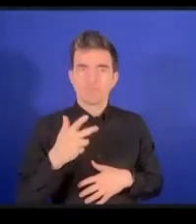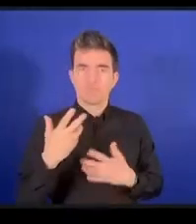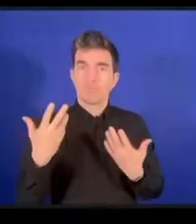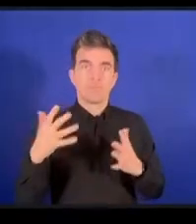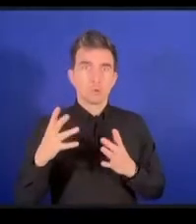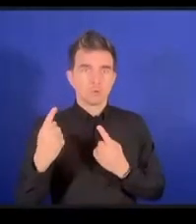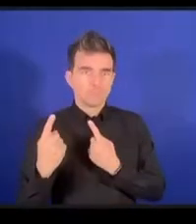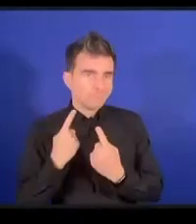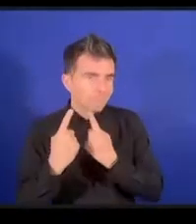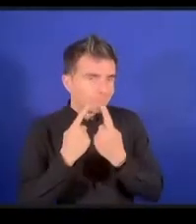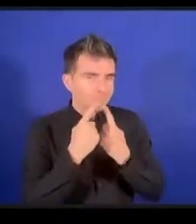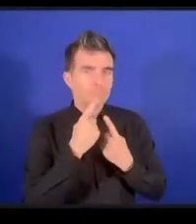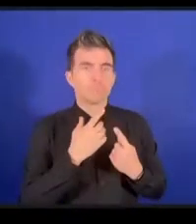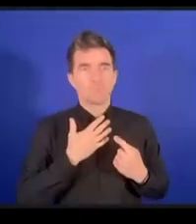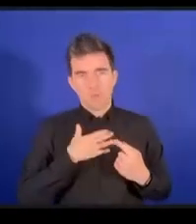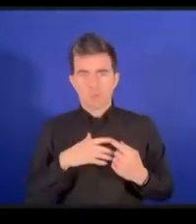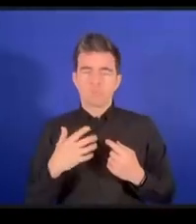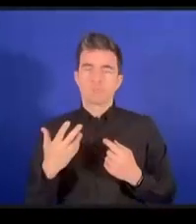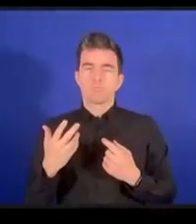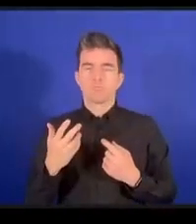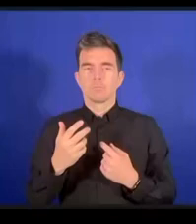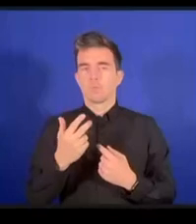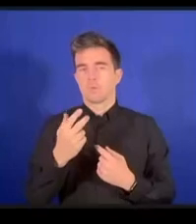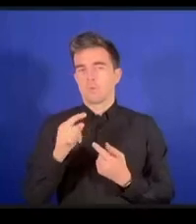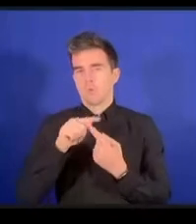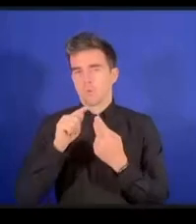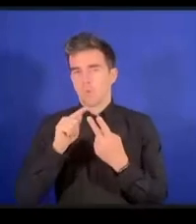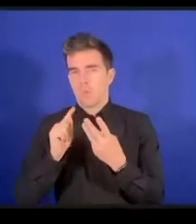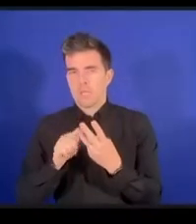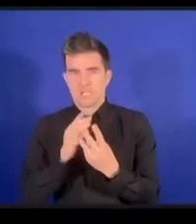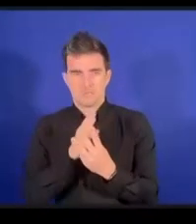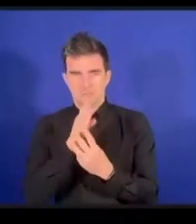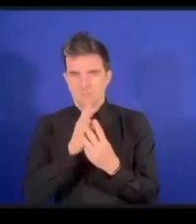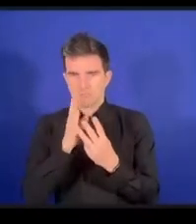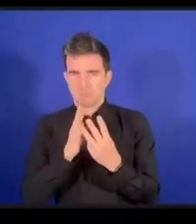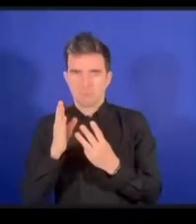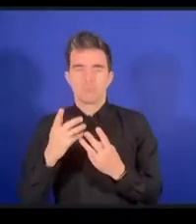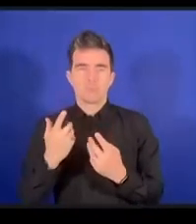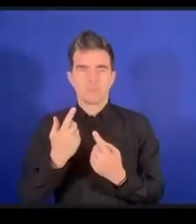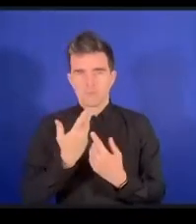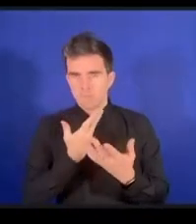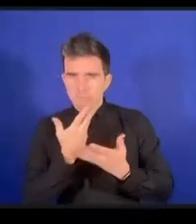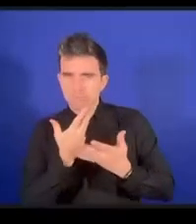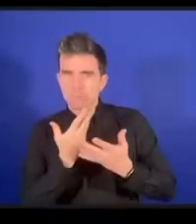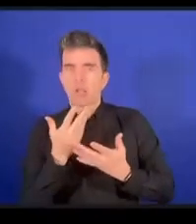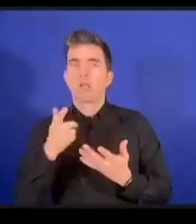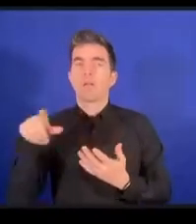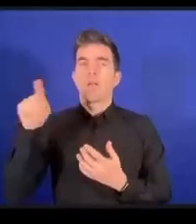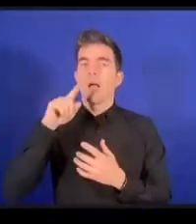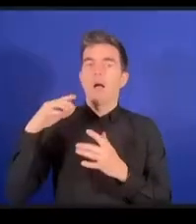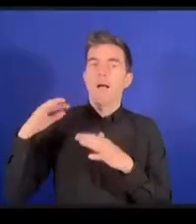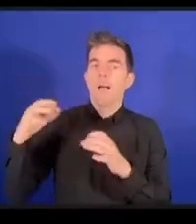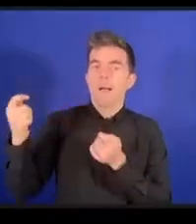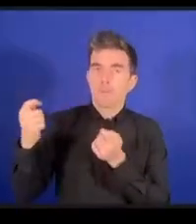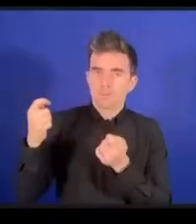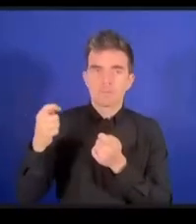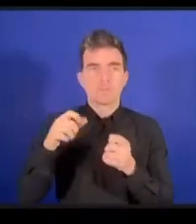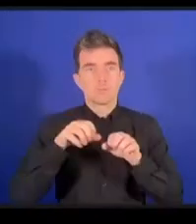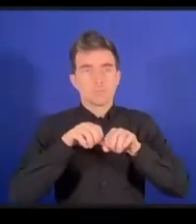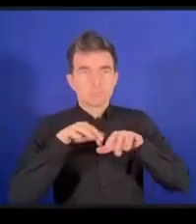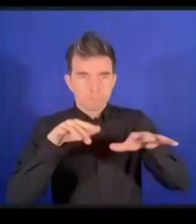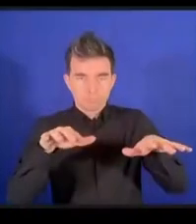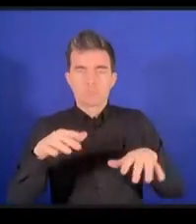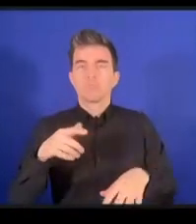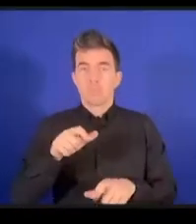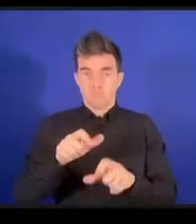アレンジつまり政府とそれから業界そして市民社会その中には技術コミュティあるいは技術